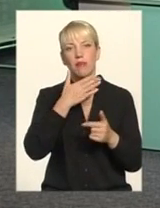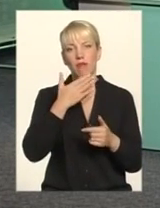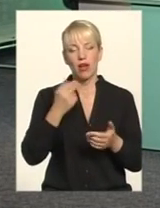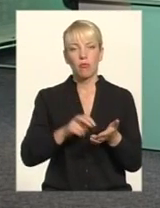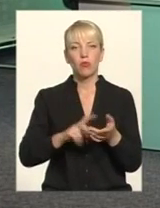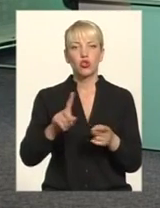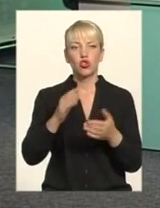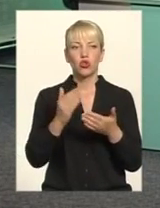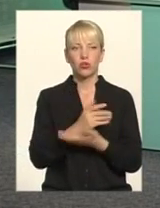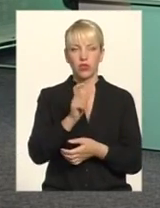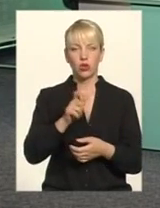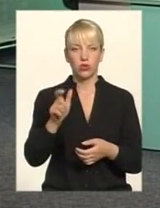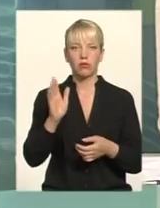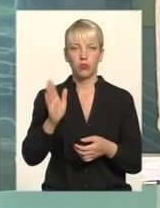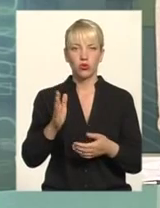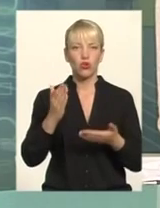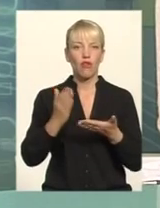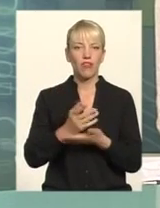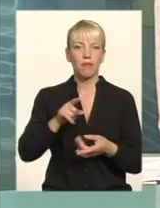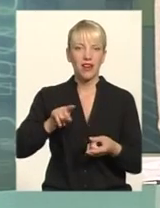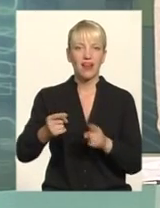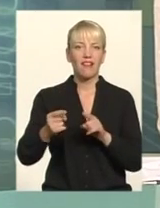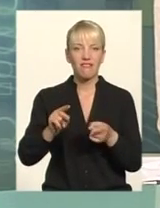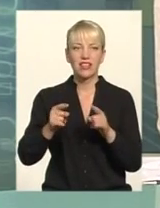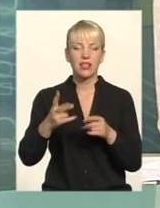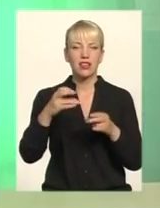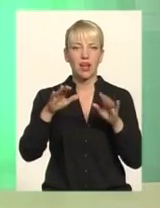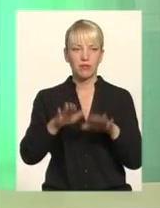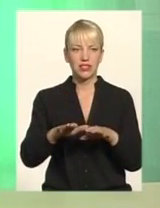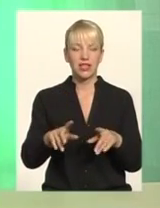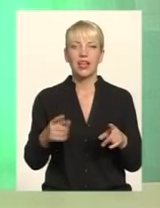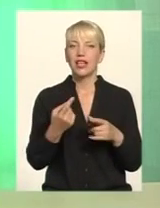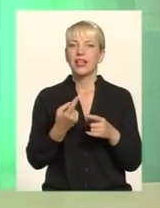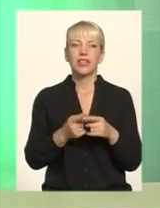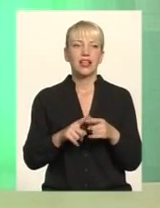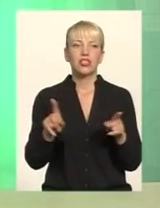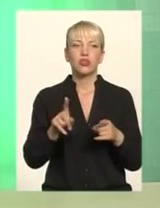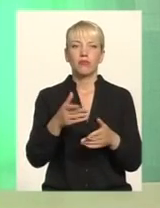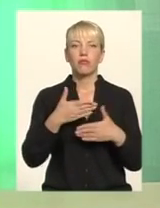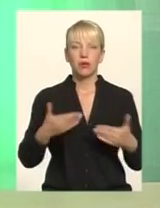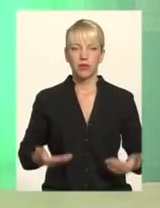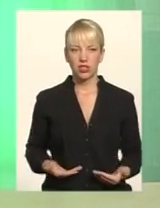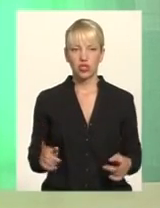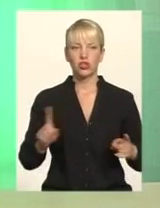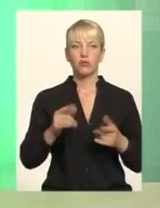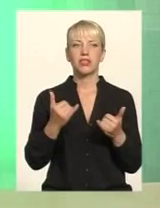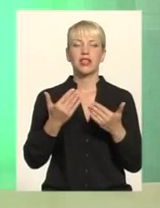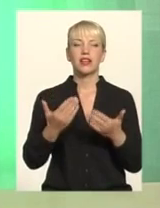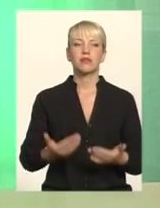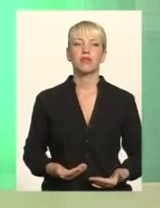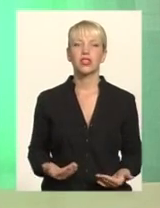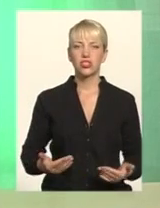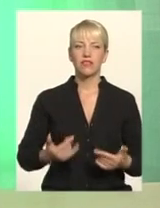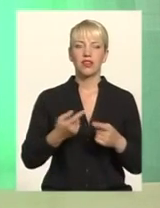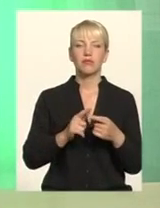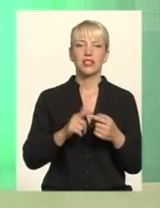люди стануть новими глинтиками на місці зношених? Те, що ми пережили, напевно, що те, що нам доводиться і зараз переживати, воно